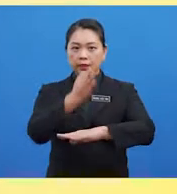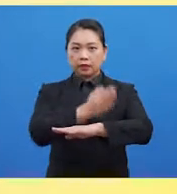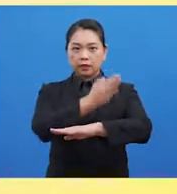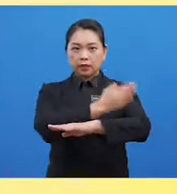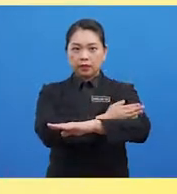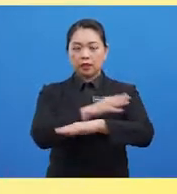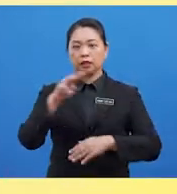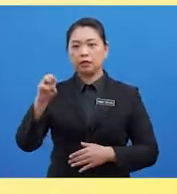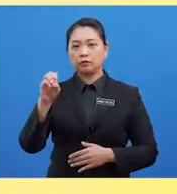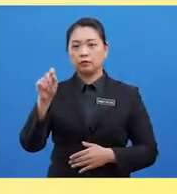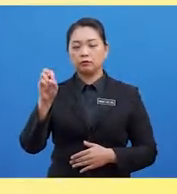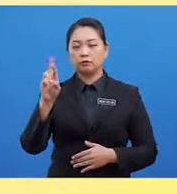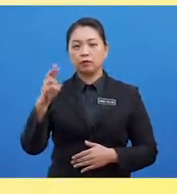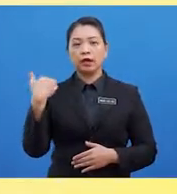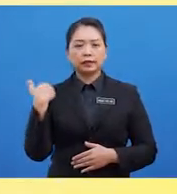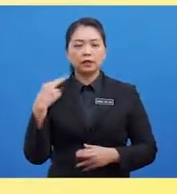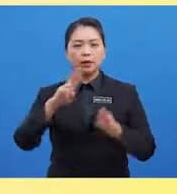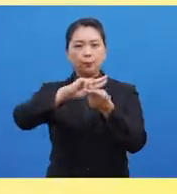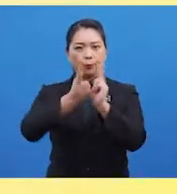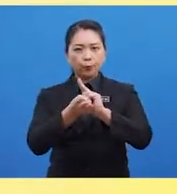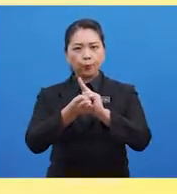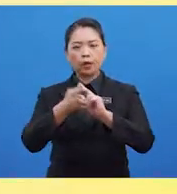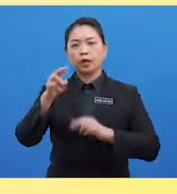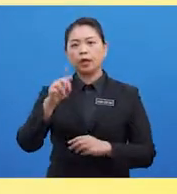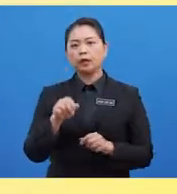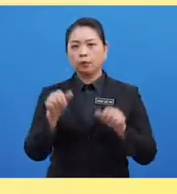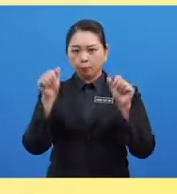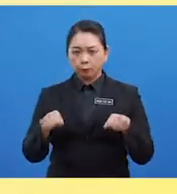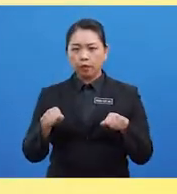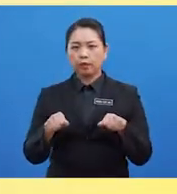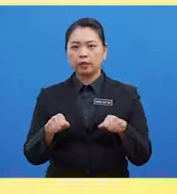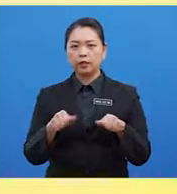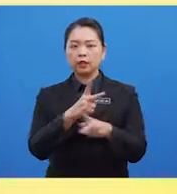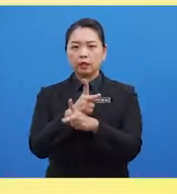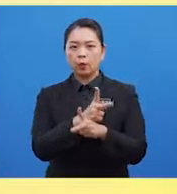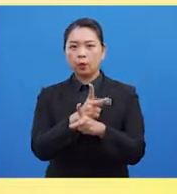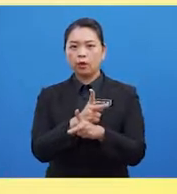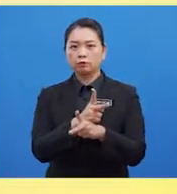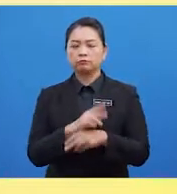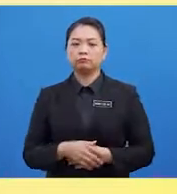merupakan perubahan Dari segi keupayaan Kawalan pergerakan Dan prestasi motor Sepanjang hayat